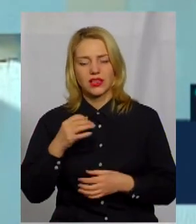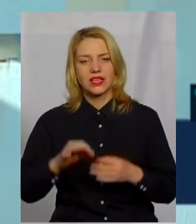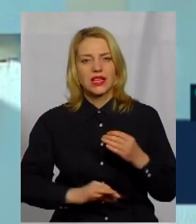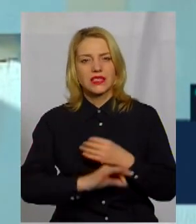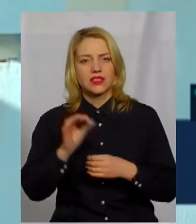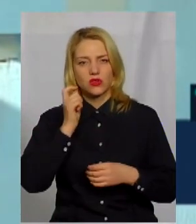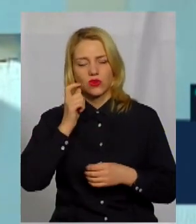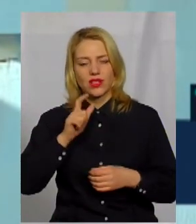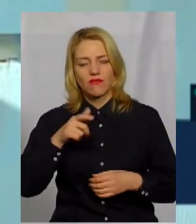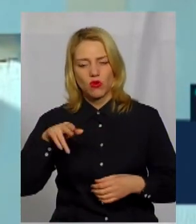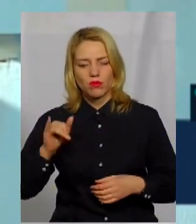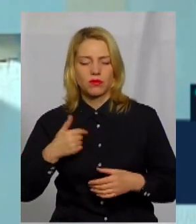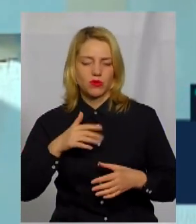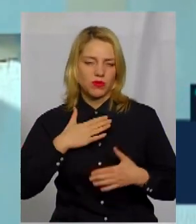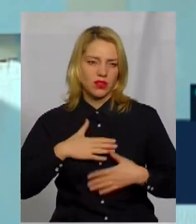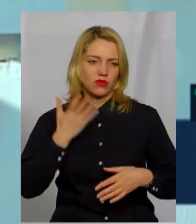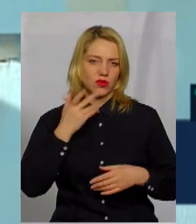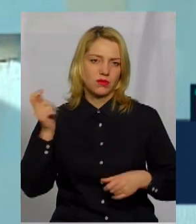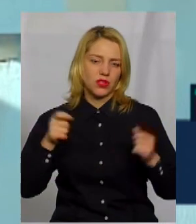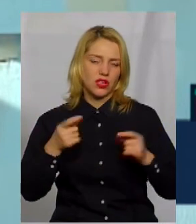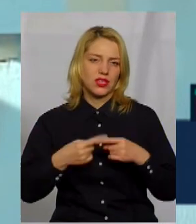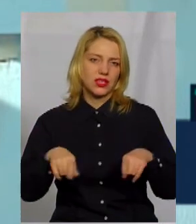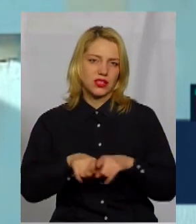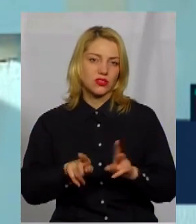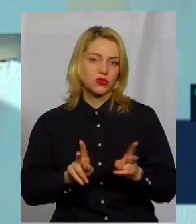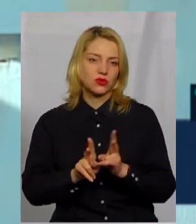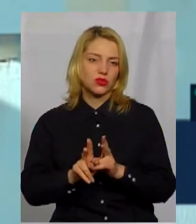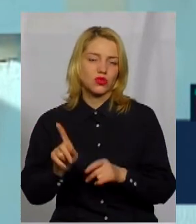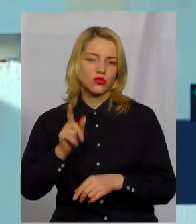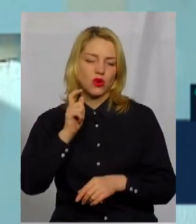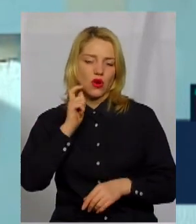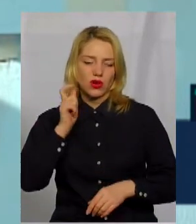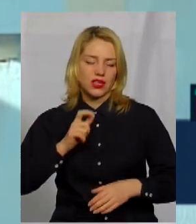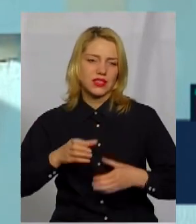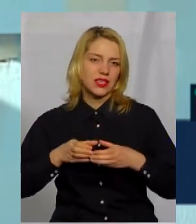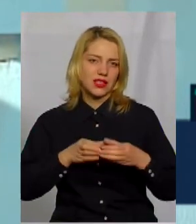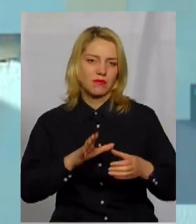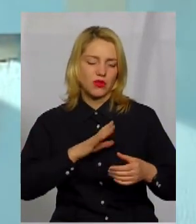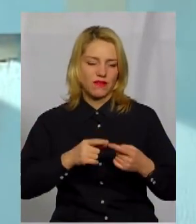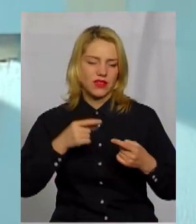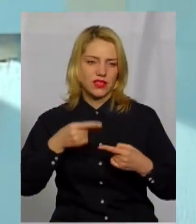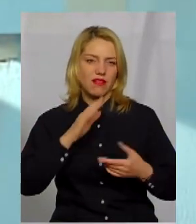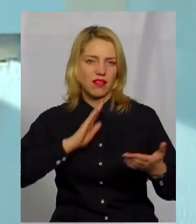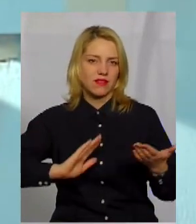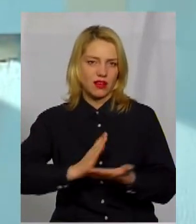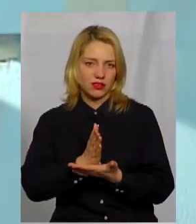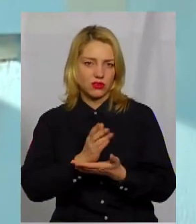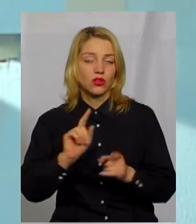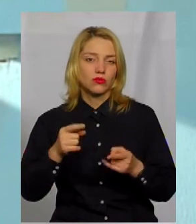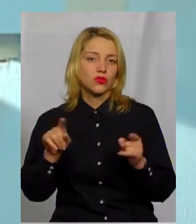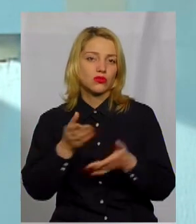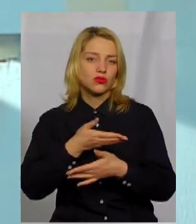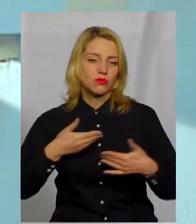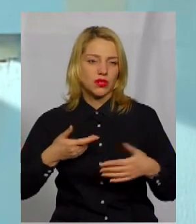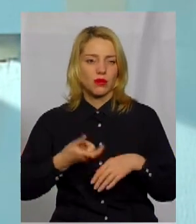Європи, і дуже приємно було, коли ми приїжджали на ці зустрічі, що українська делегація якісно відрізнялася, тому що ми